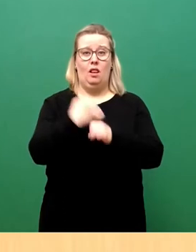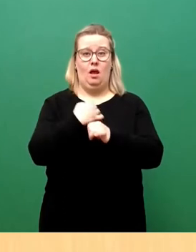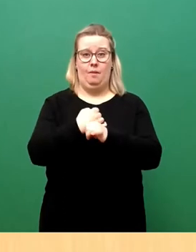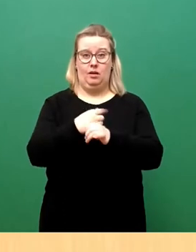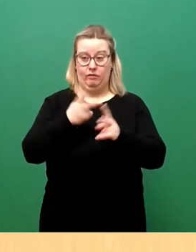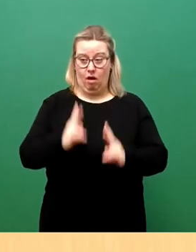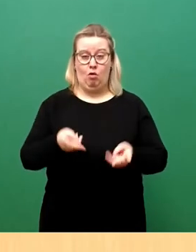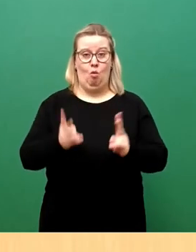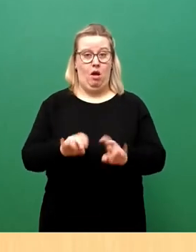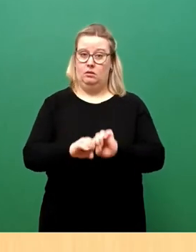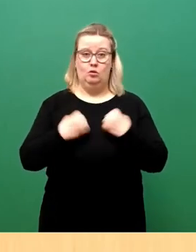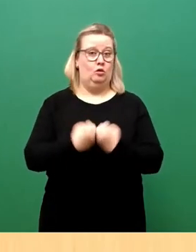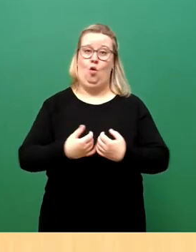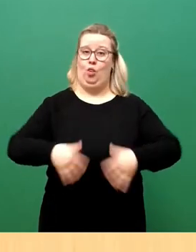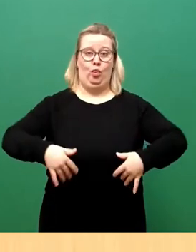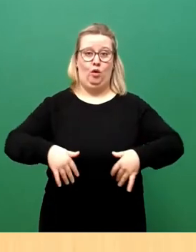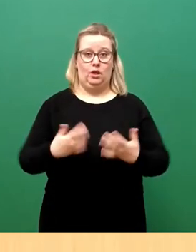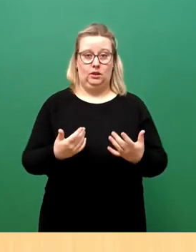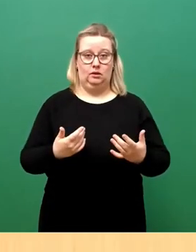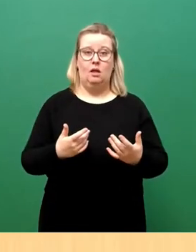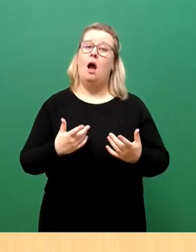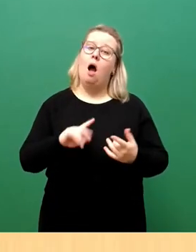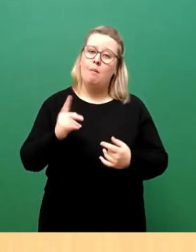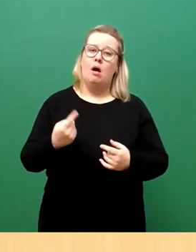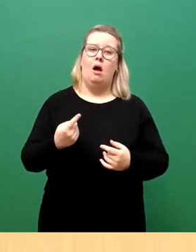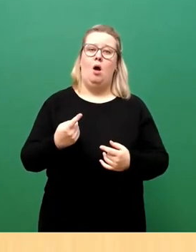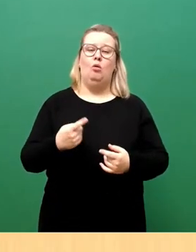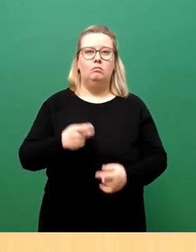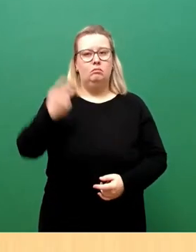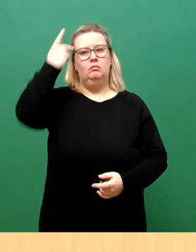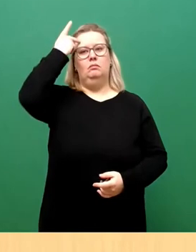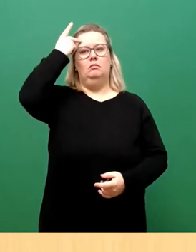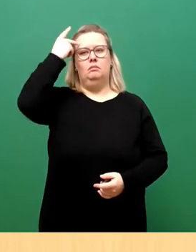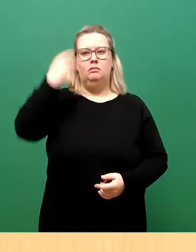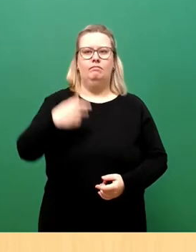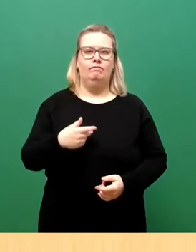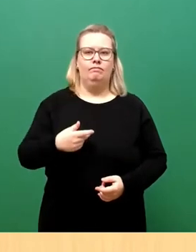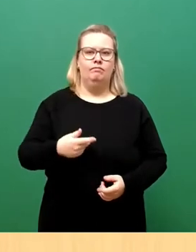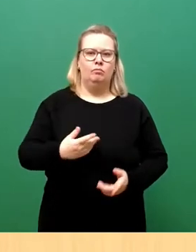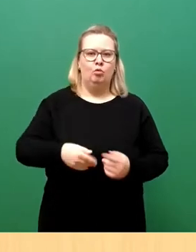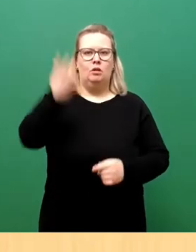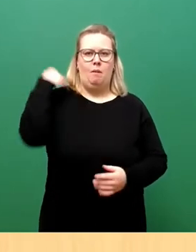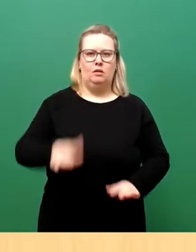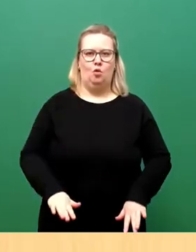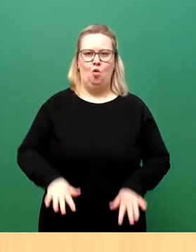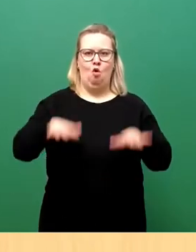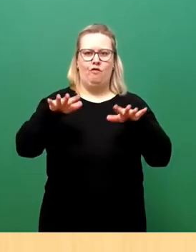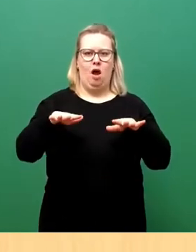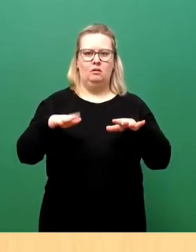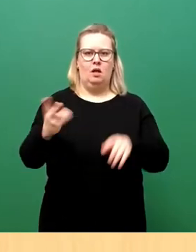Normalzustand. Aber eben, es werden da auch eigene Erinnerungen wieder wach, wenn wir an das Hochwasser von